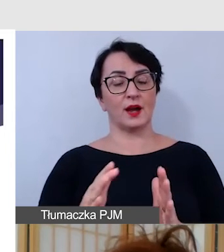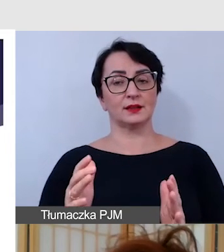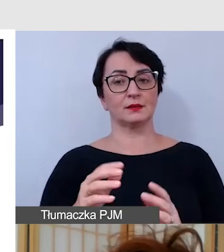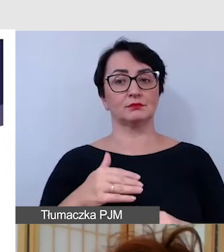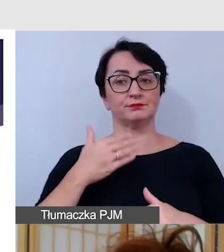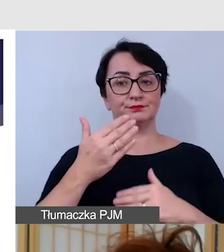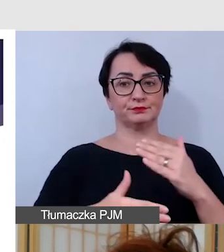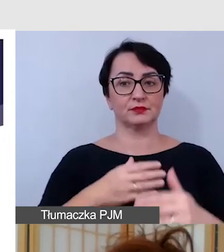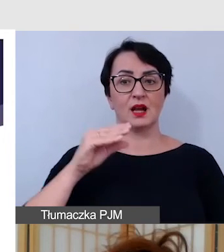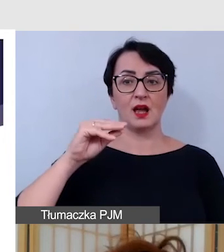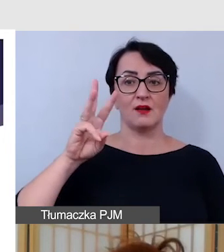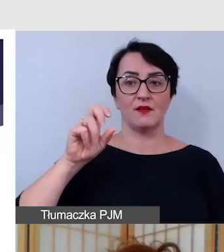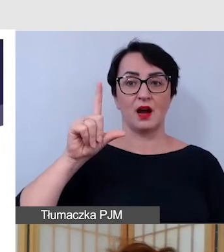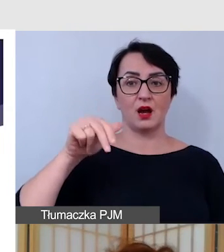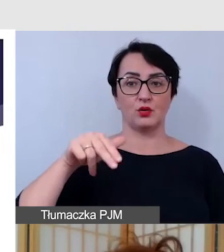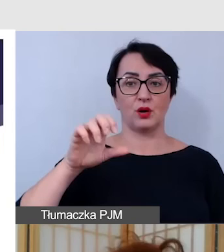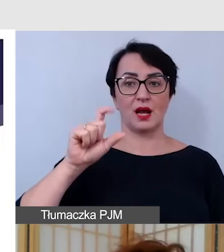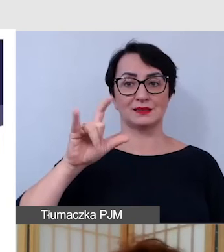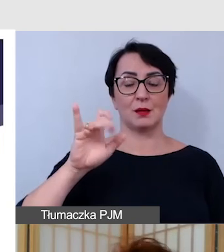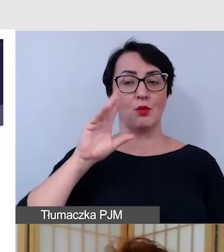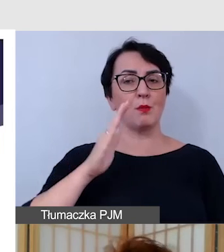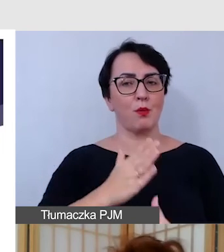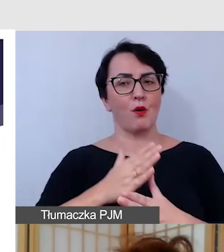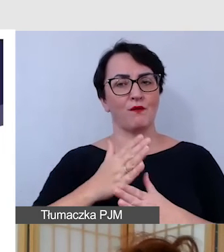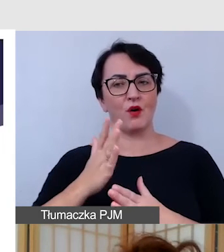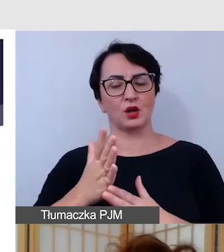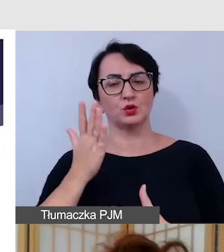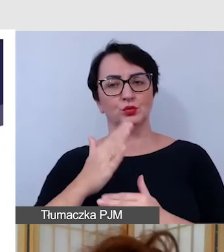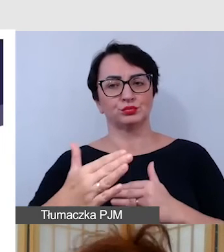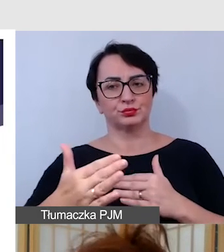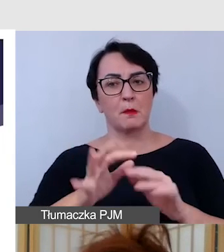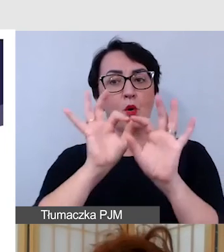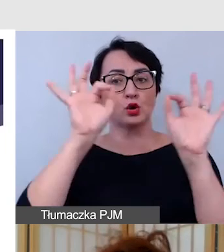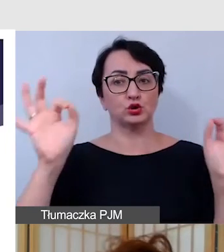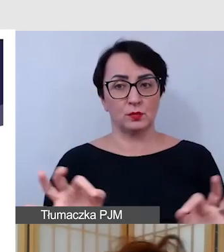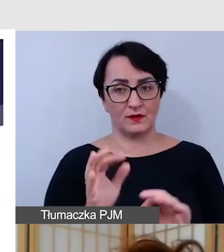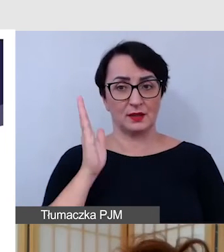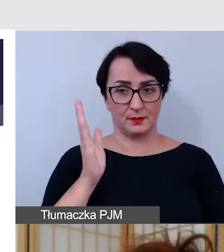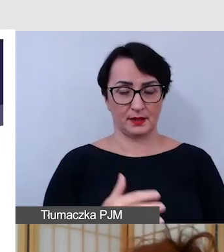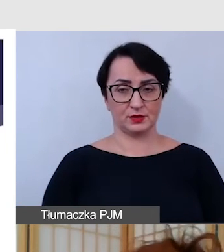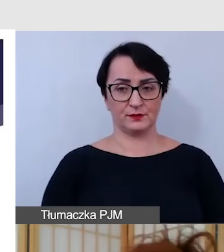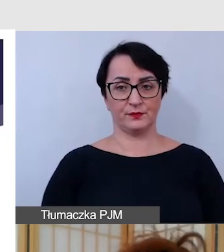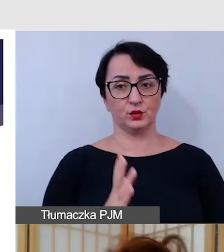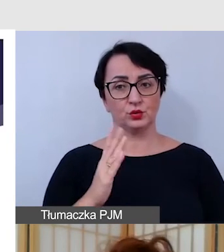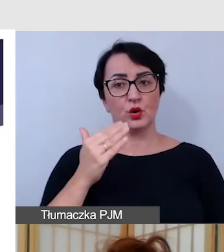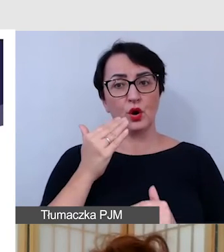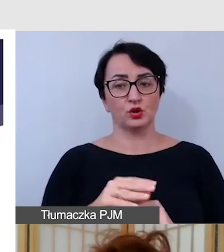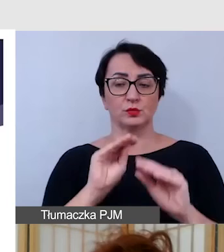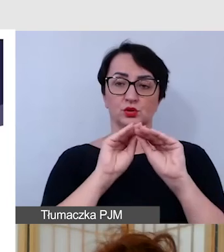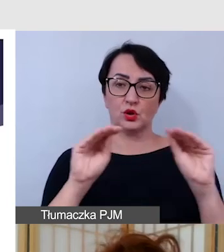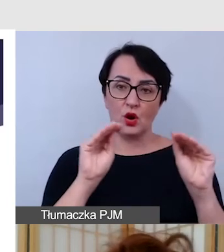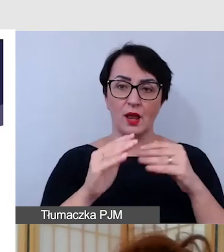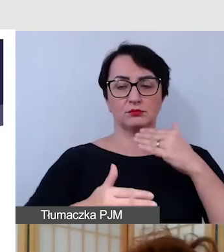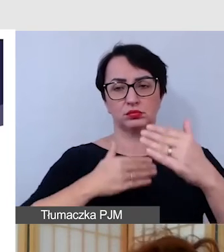ewaluacji, bo powolutku zmierzamy się, zmierzamy tutaj do podsumowania, kończymy już jakieś szkolenie,